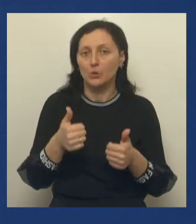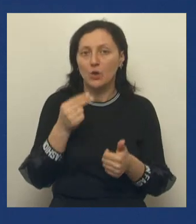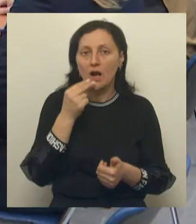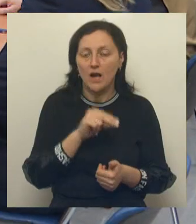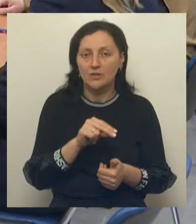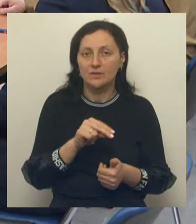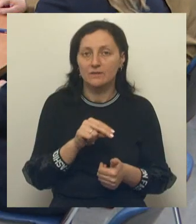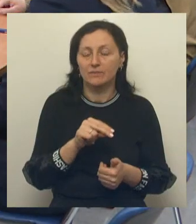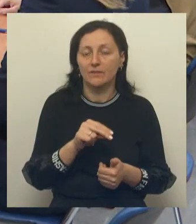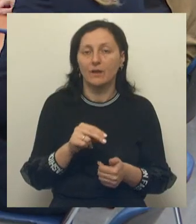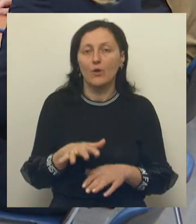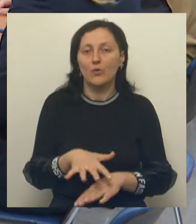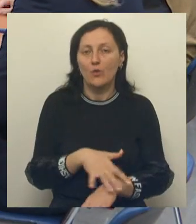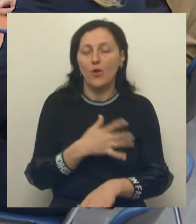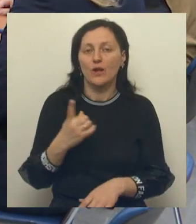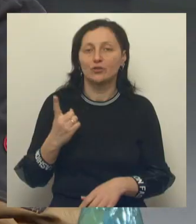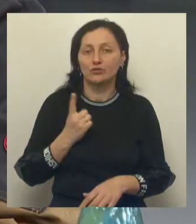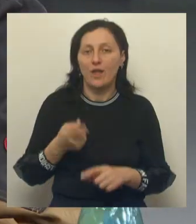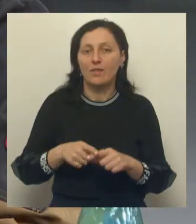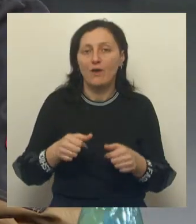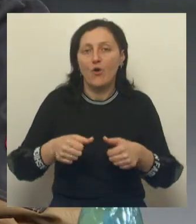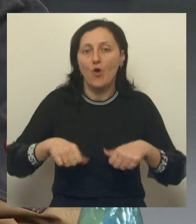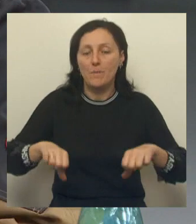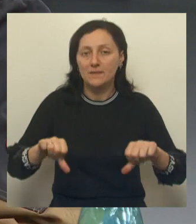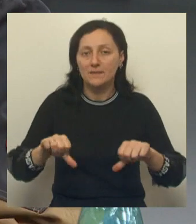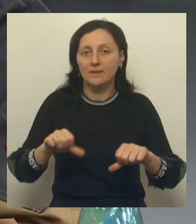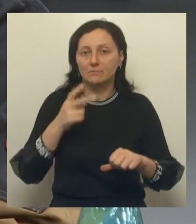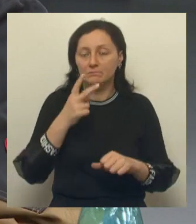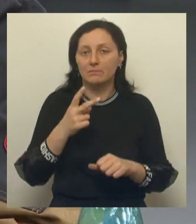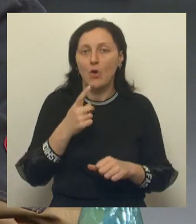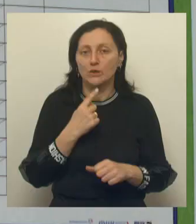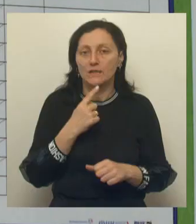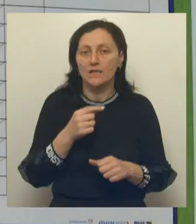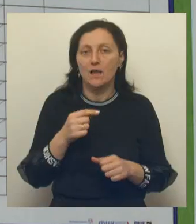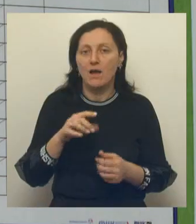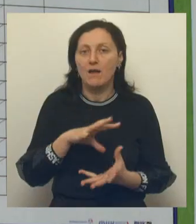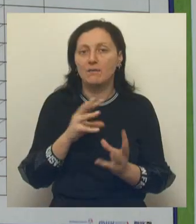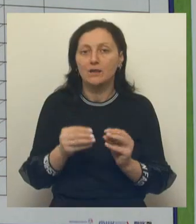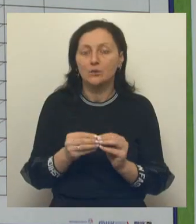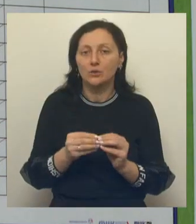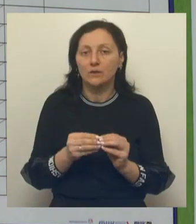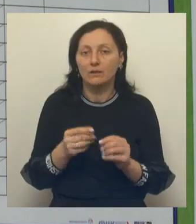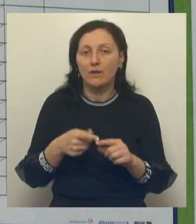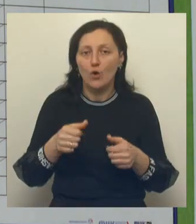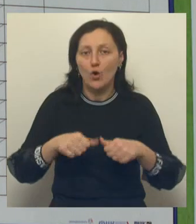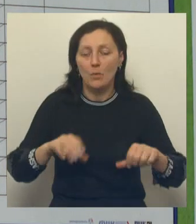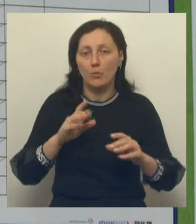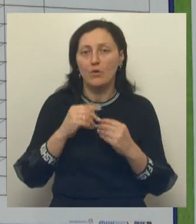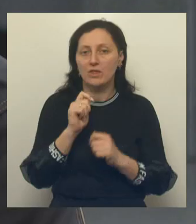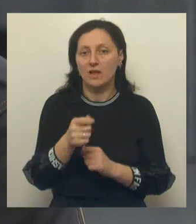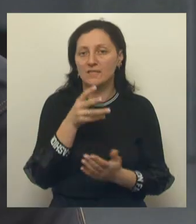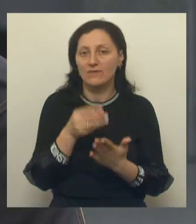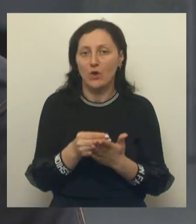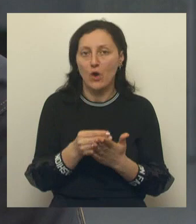постоянно». Долгожданный момент. Комиссия оценила реализацию проектов на предприятиях и готова дать свою финальную оценку.